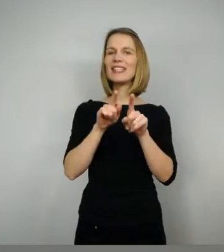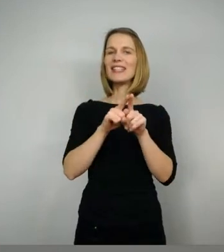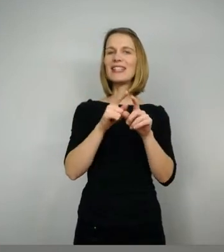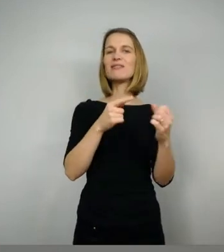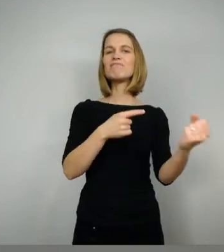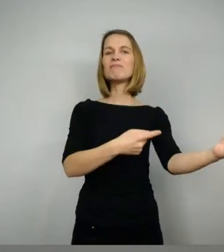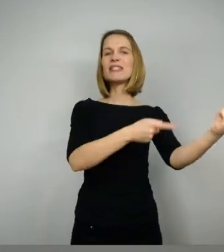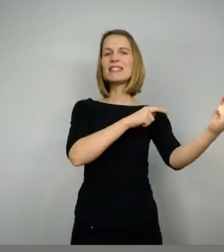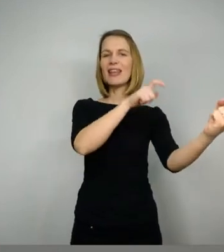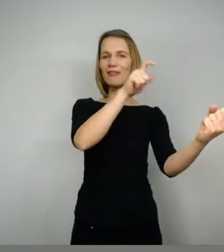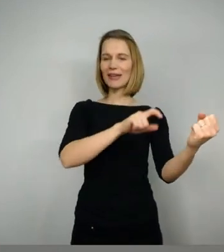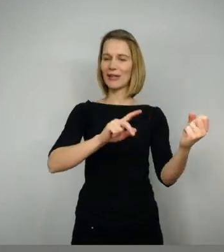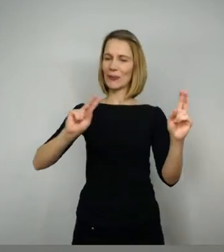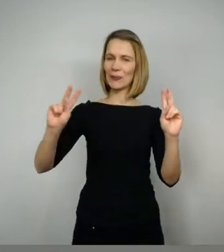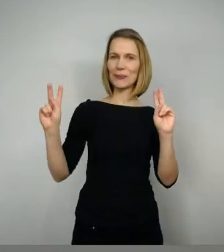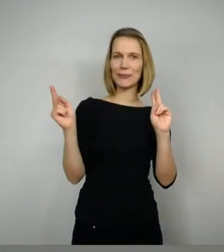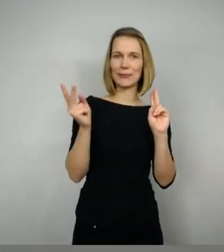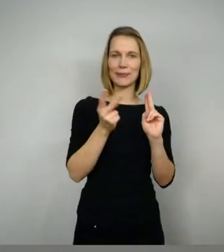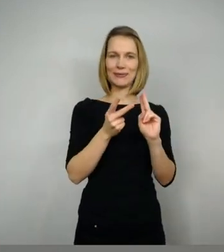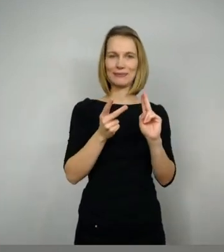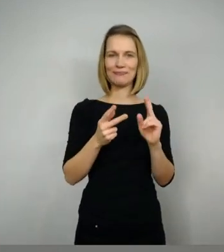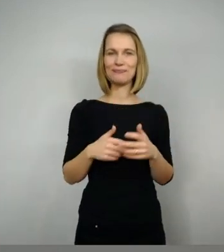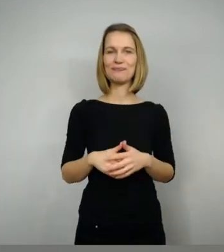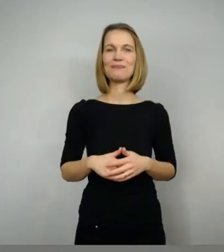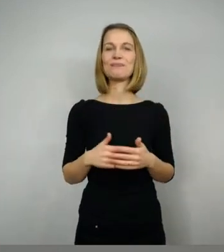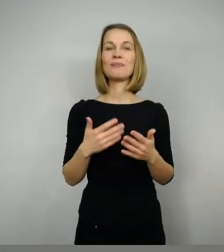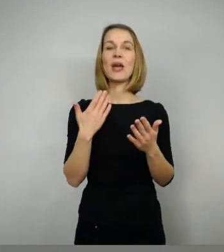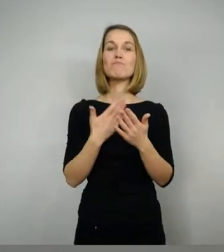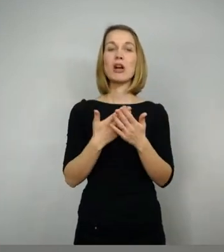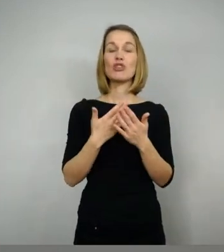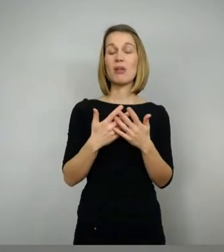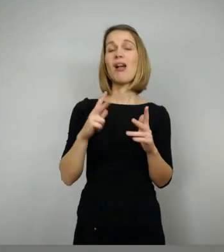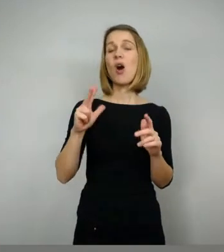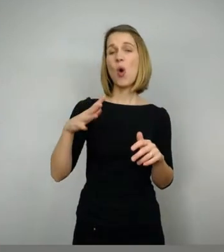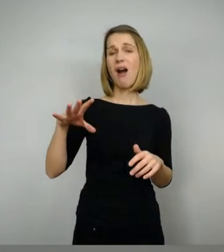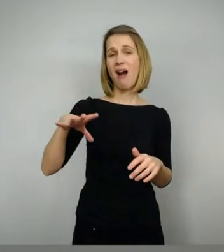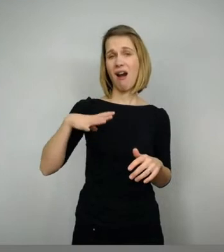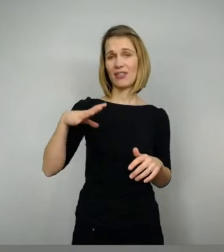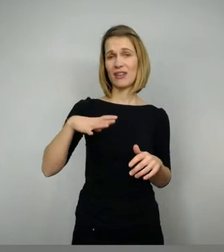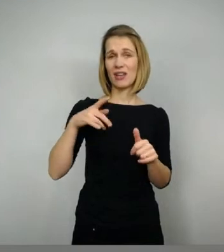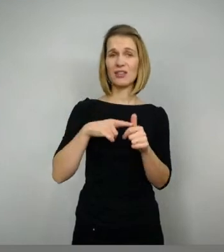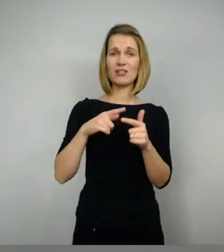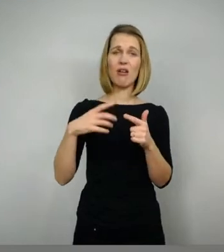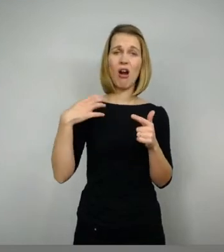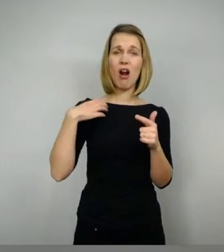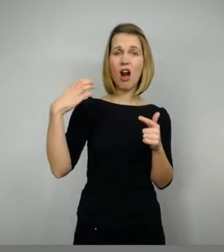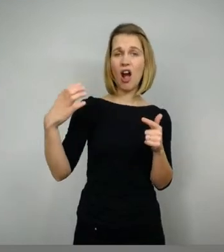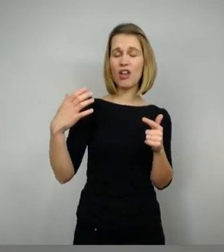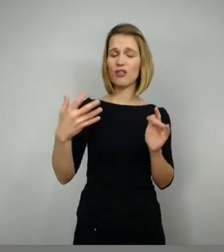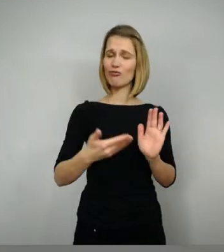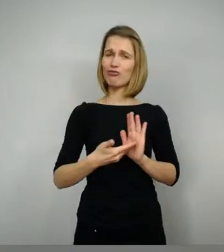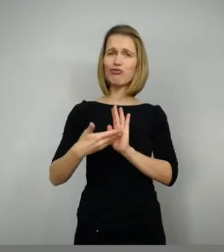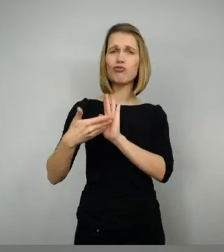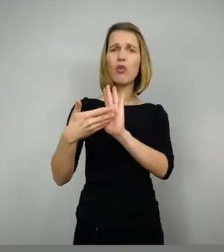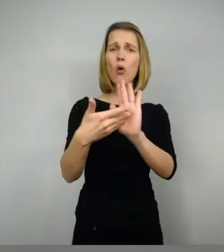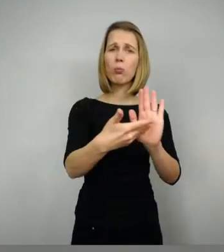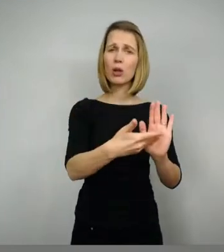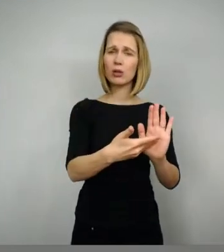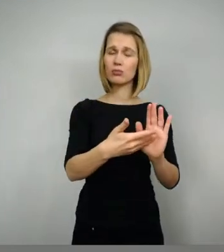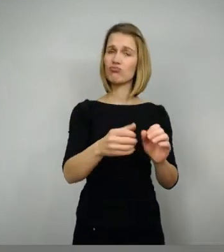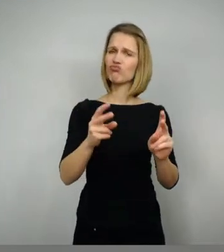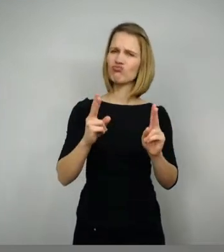bei unseren Superhelden. Dietrich ist auch adelig, er ist reich, er ist vorbildlich und er ist sehr, sehr stark.